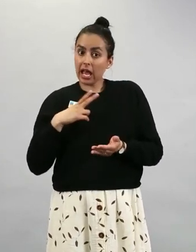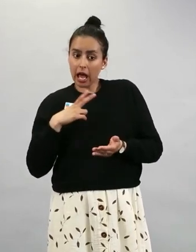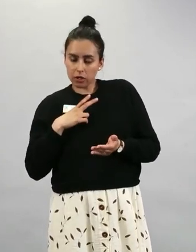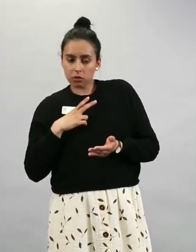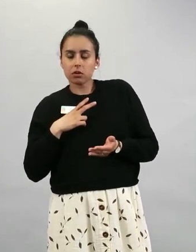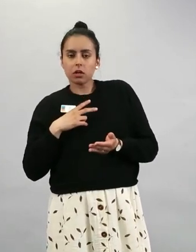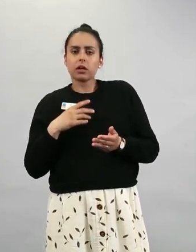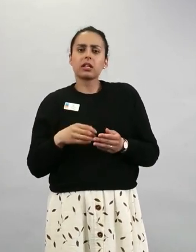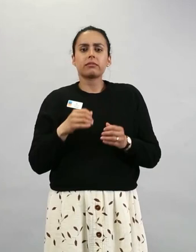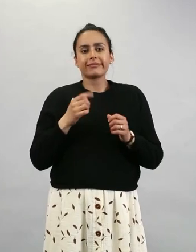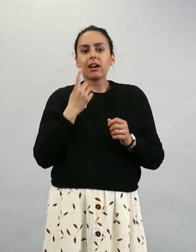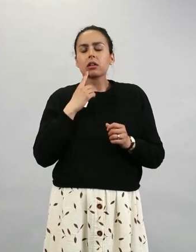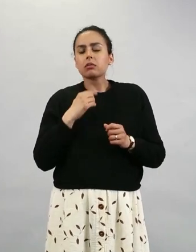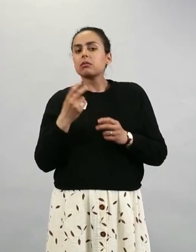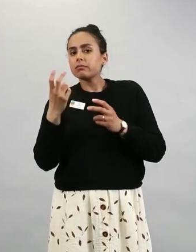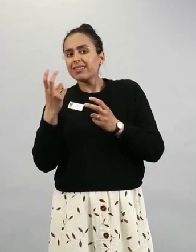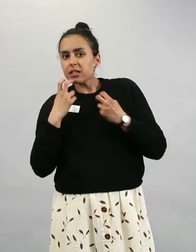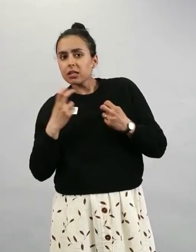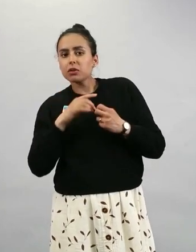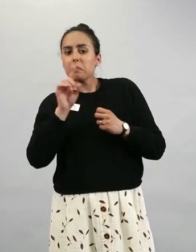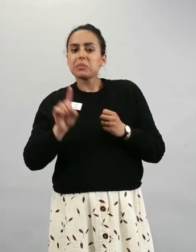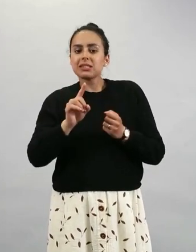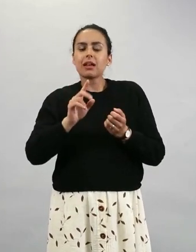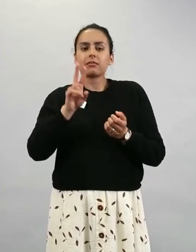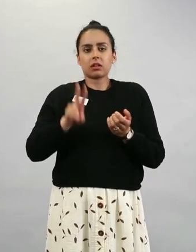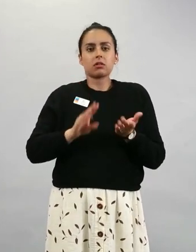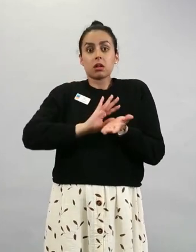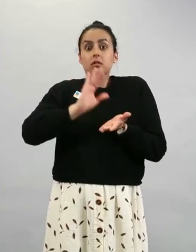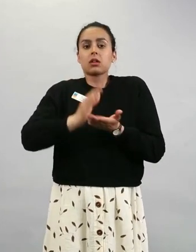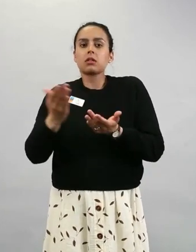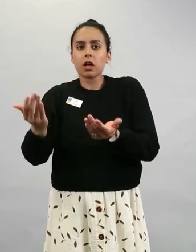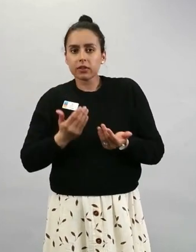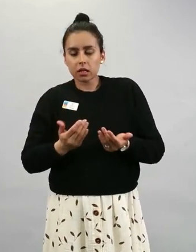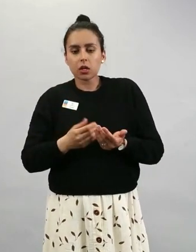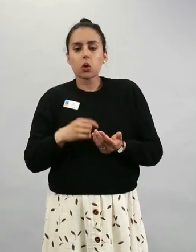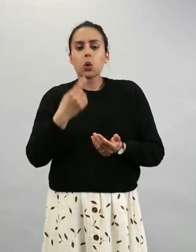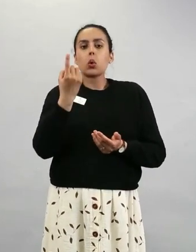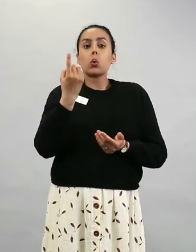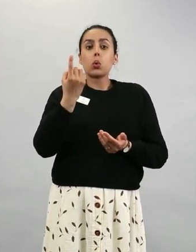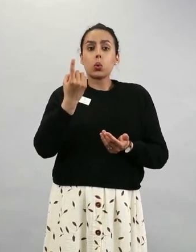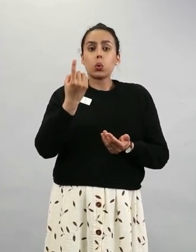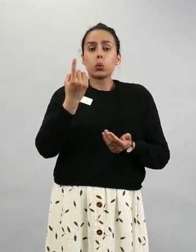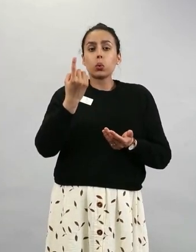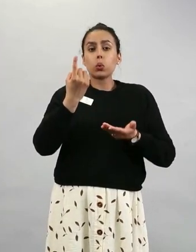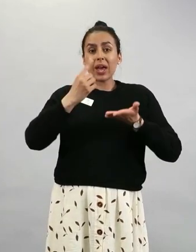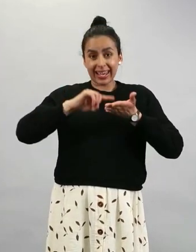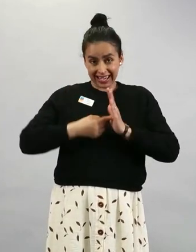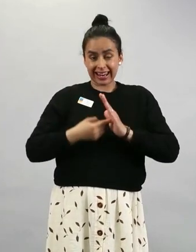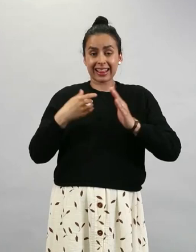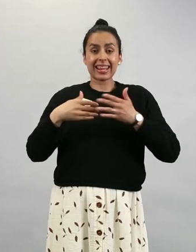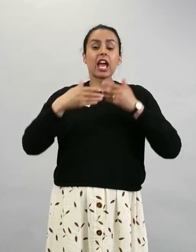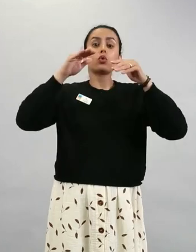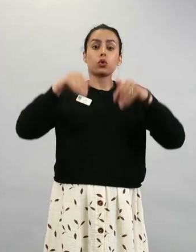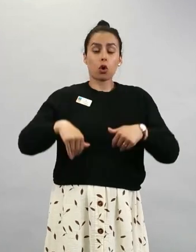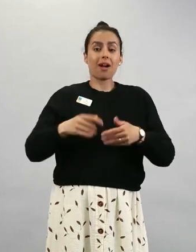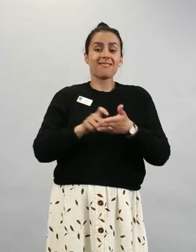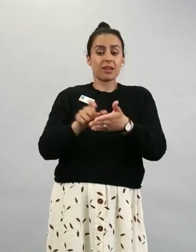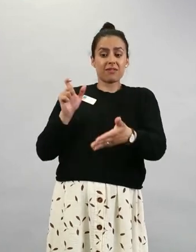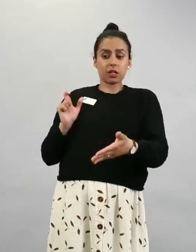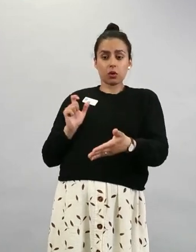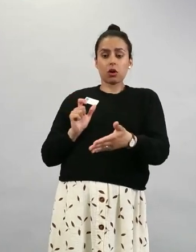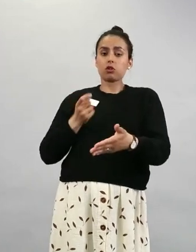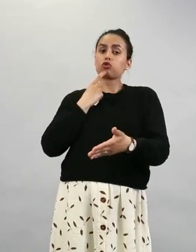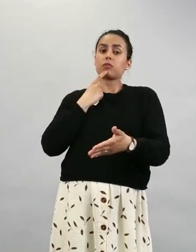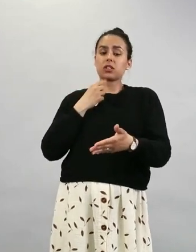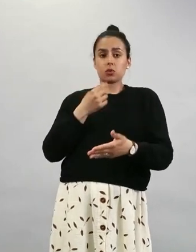kuinka paljon kakkosannoksia. Tämä on nyt kerran tehty. Viime viikolla oli yksi alue Suomessa,